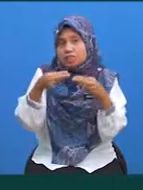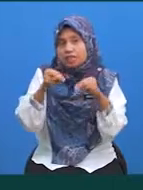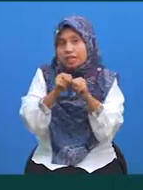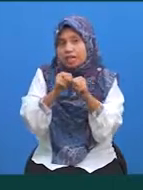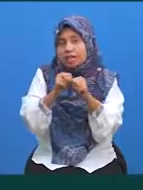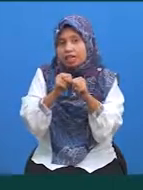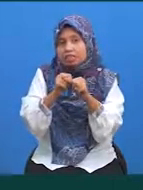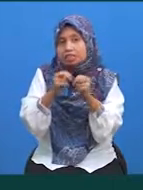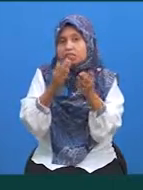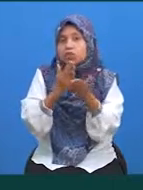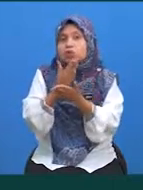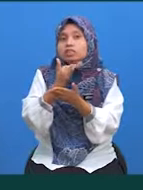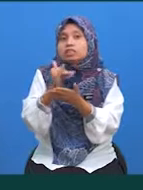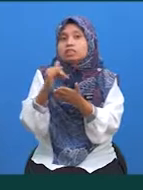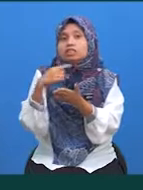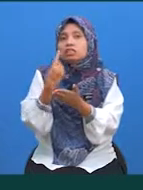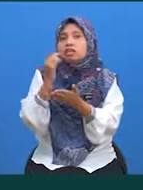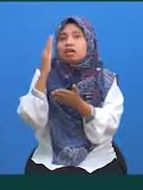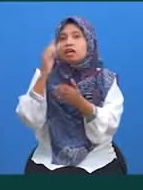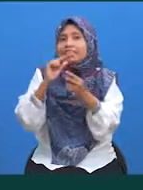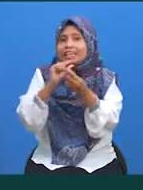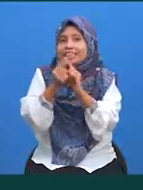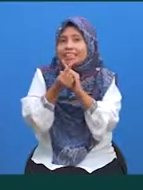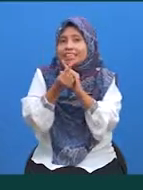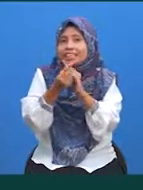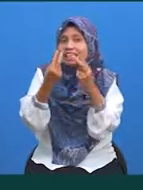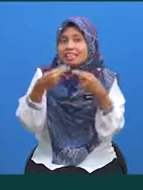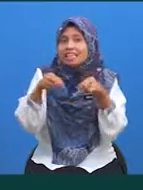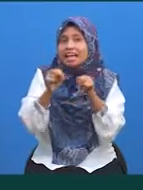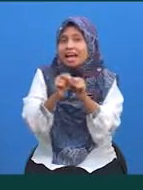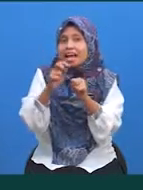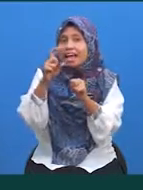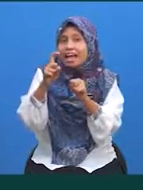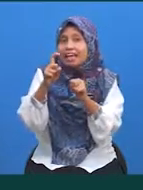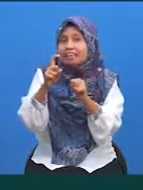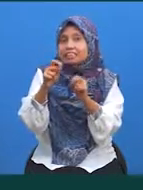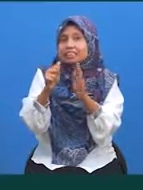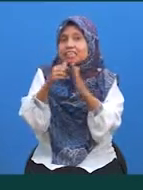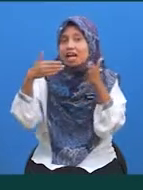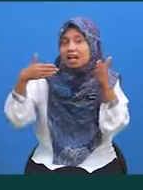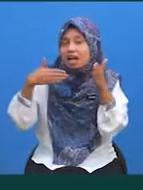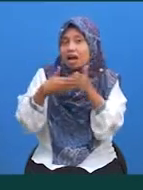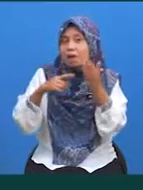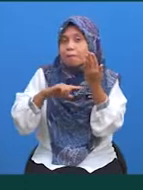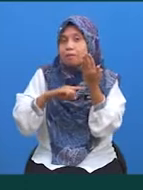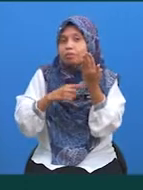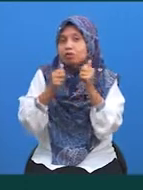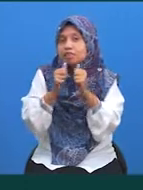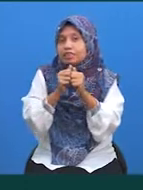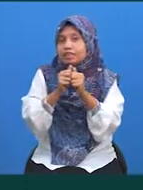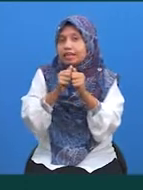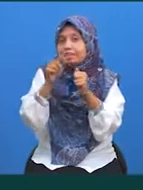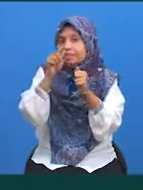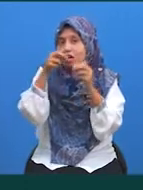X Seterusnya, kita akan gantikan nilai X dengan nilai hat itu bermula dengan hat